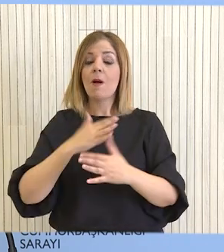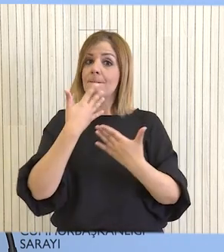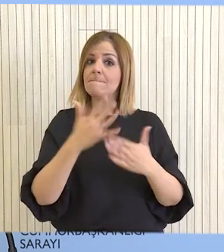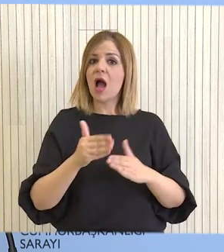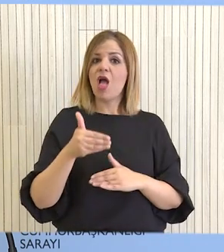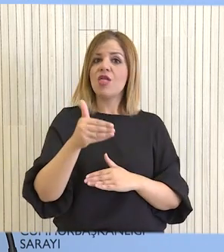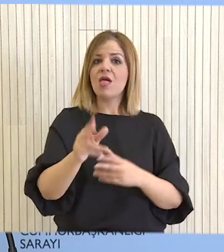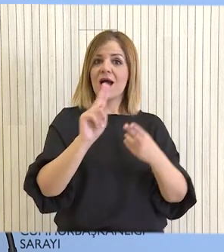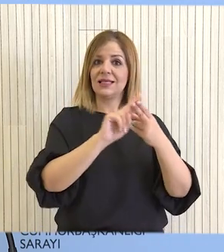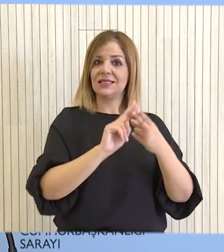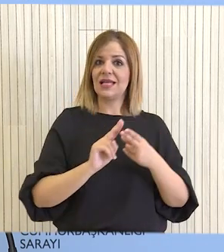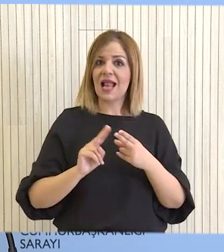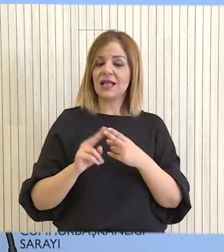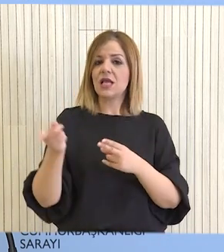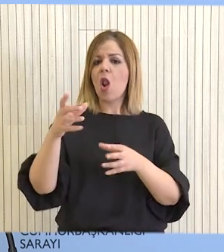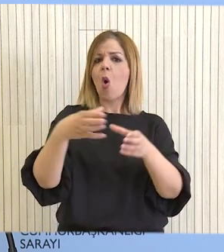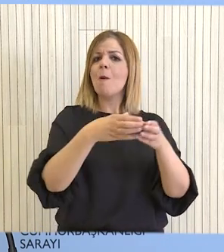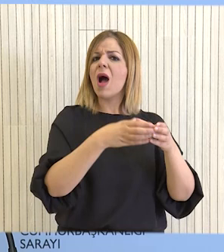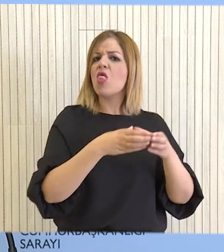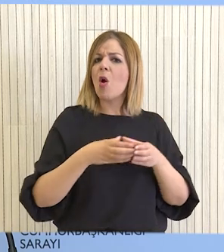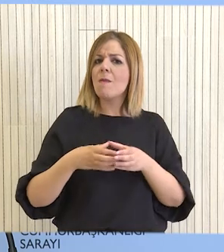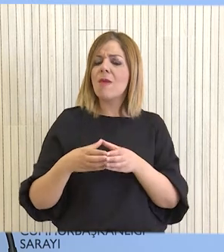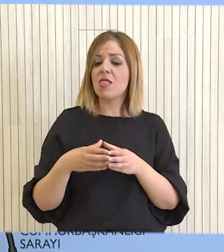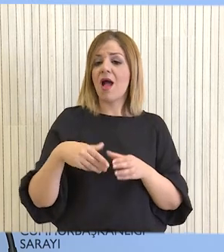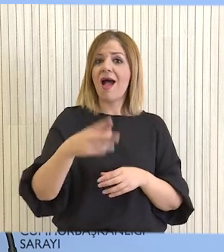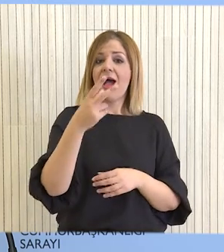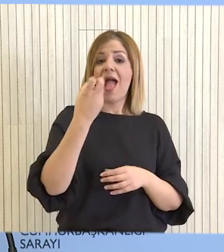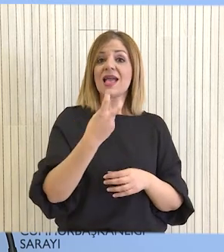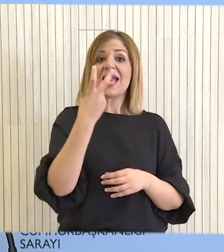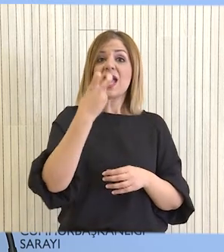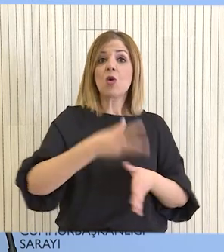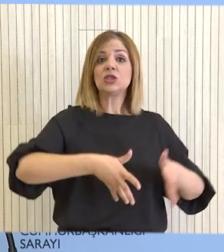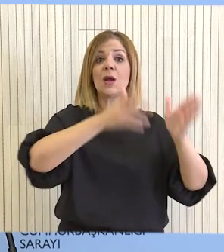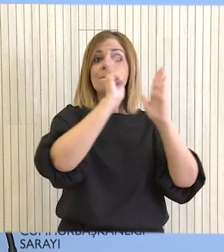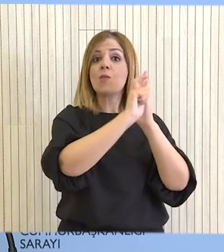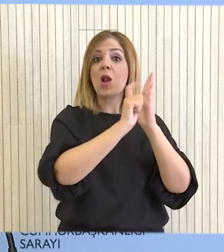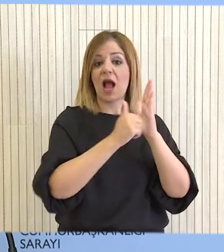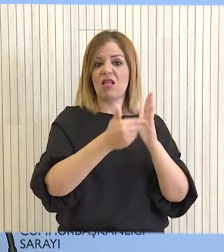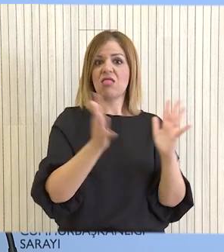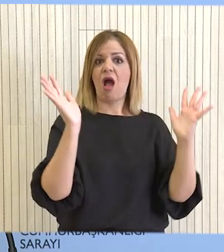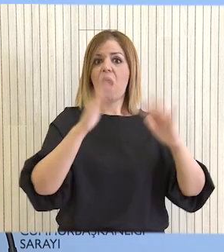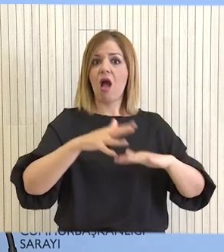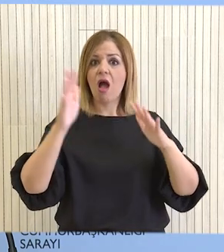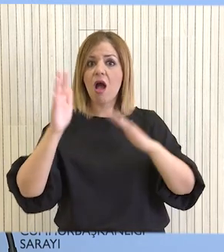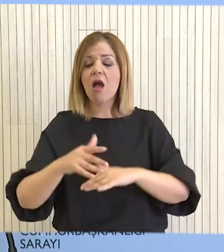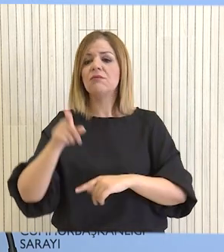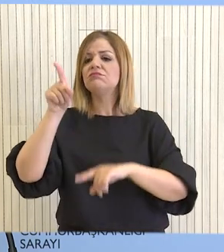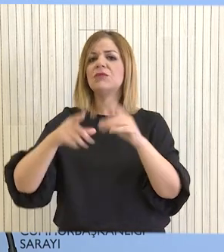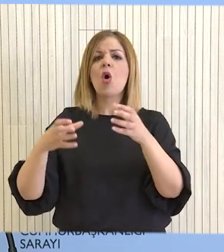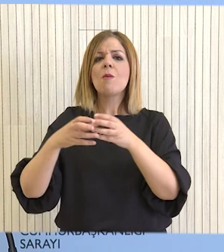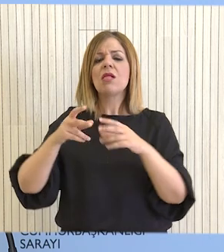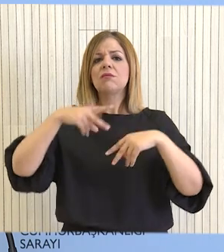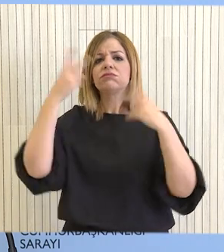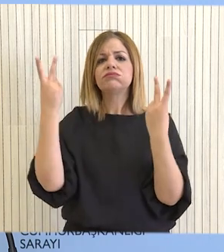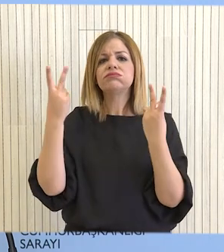προγραμματιστεί συναντήσεις για τις υπόλοιπες ομάδες δικαιούχων από τις 20 πολυκατοικίες που είναι προς άμεση κατεδάφηση, καθώς και για κάποιες ομάδες